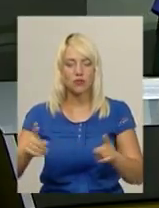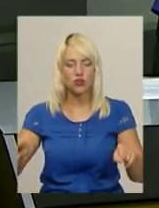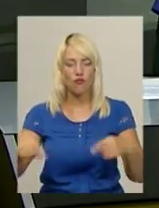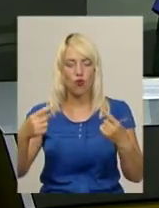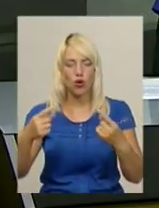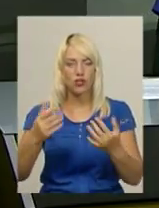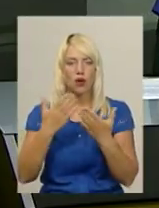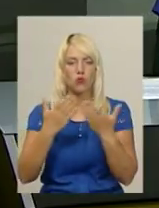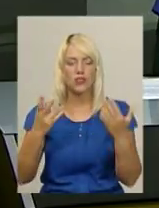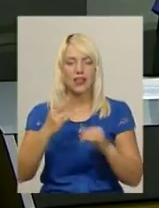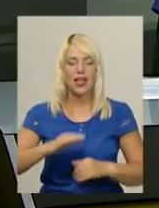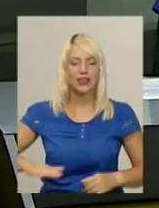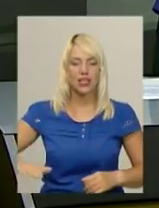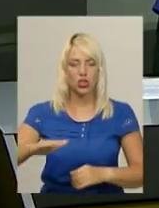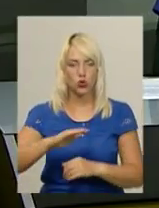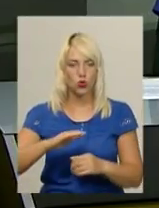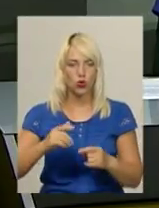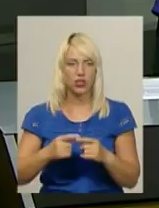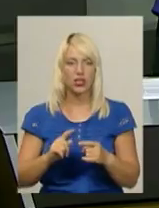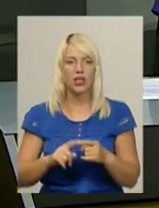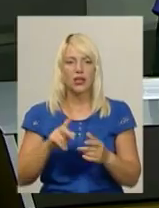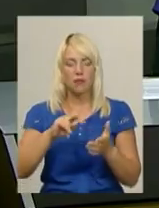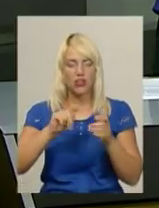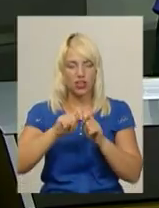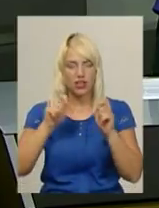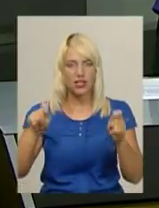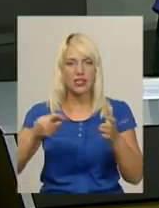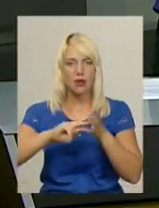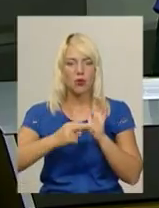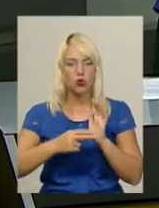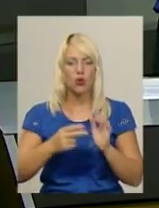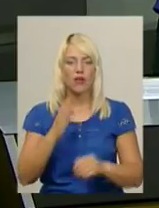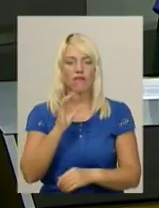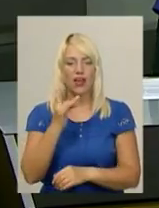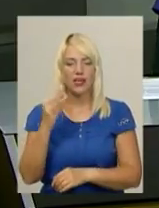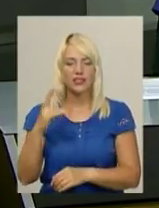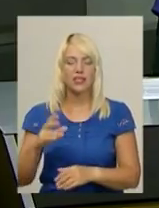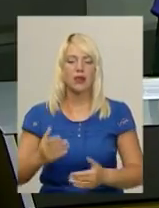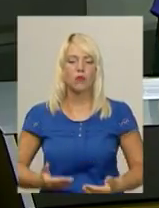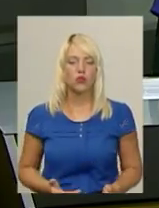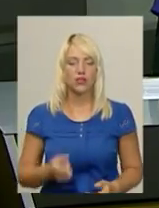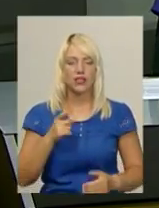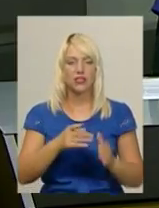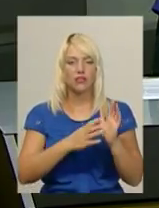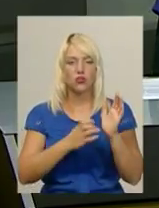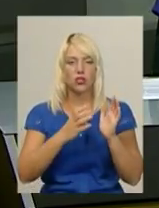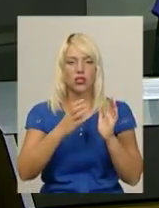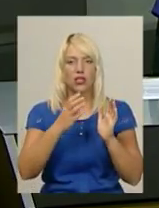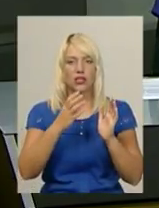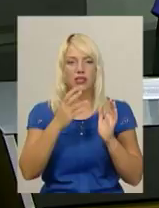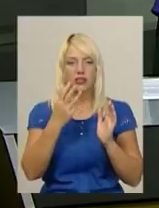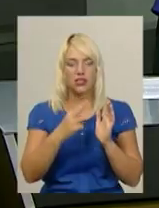відкриття заплановане на вересень у літній резиденції Потоцьких. Вони мешкали тут від 1898 року до 1920